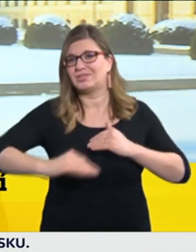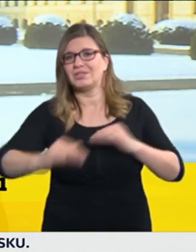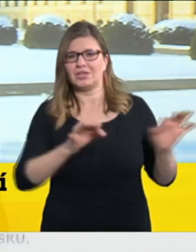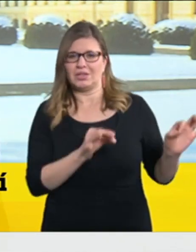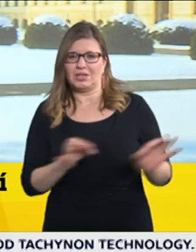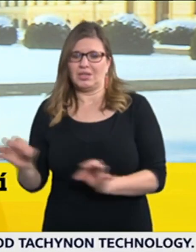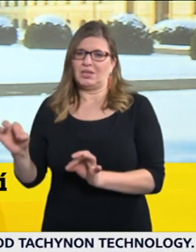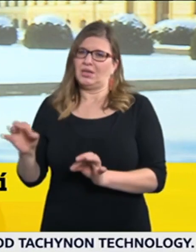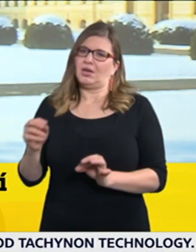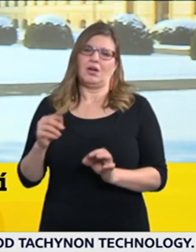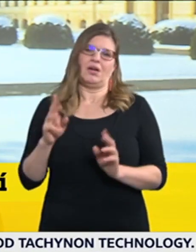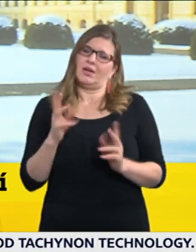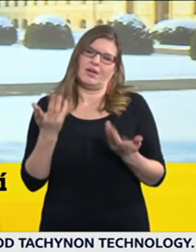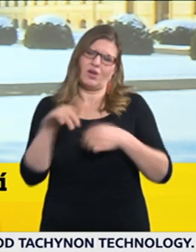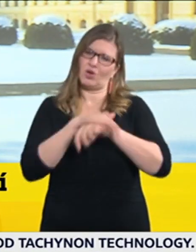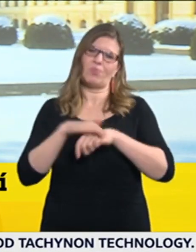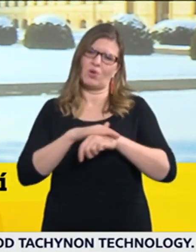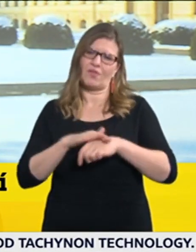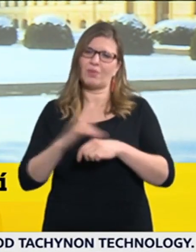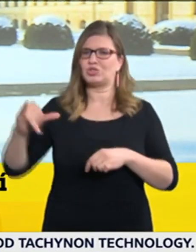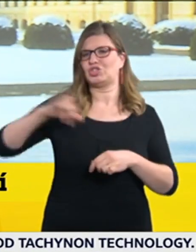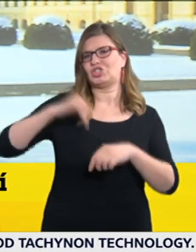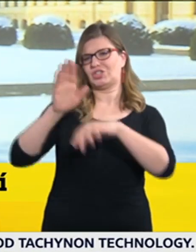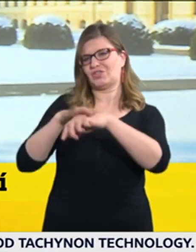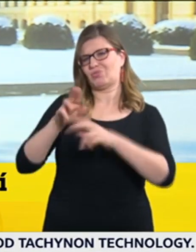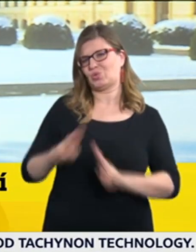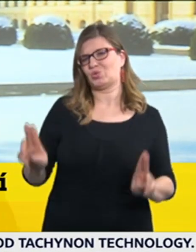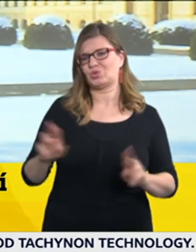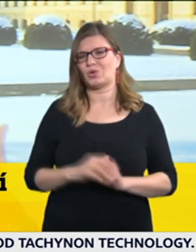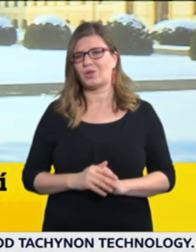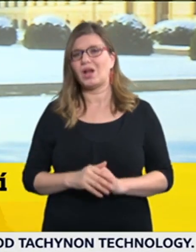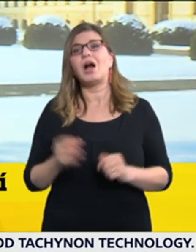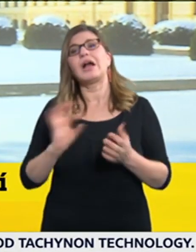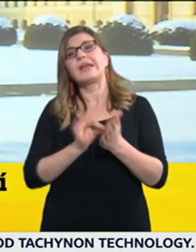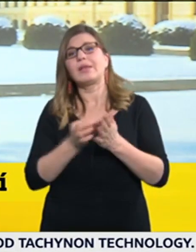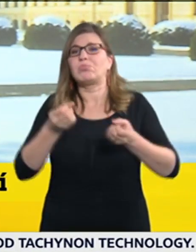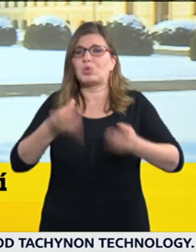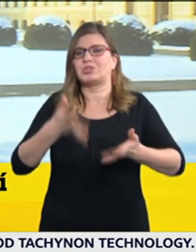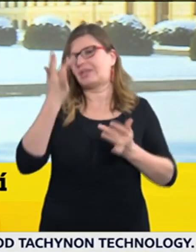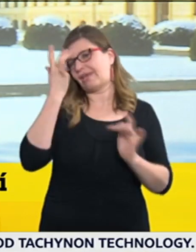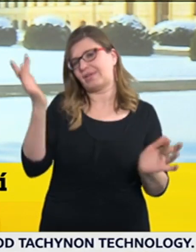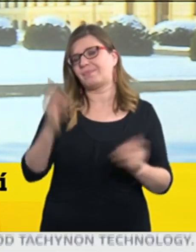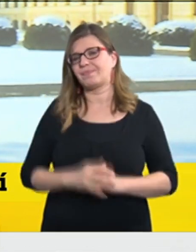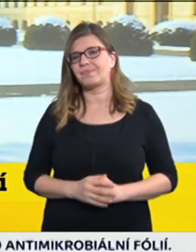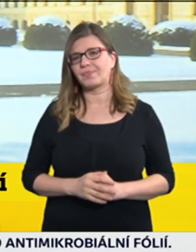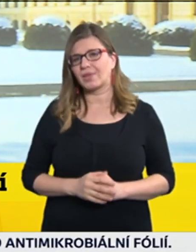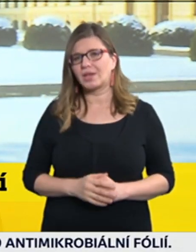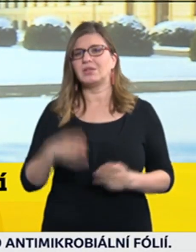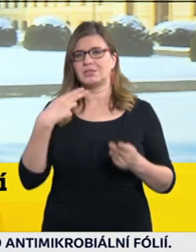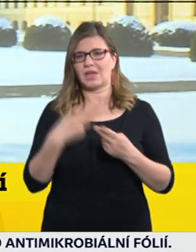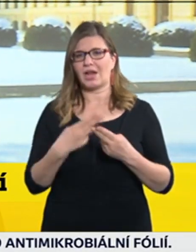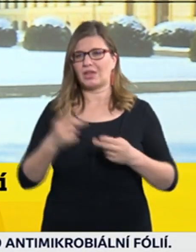mohly pustit. Nezáleží to na nás, záleží to na doznačné míry, na nás všech, do jaké míry budeme dodržovat ta pravidla a do jaké míry